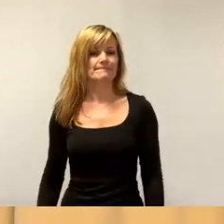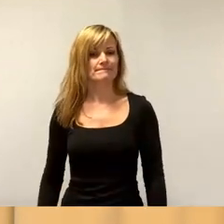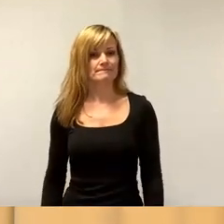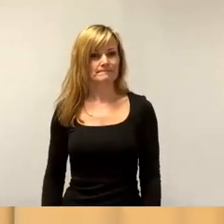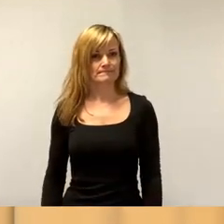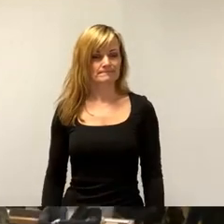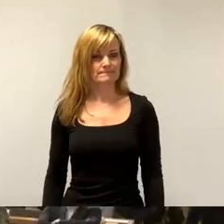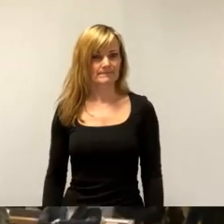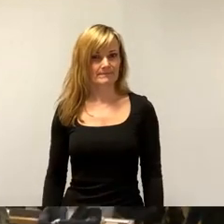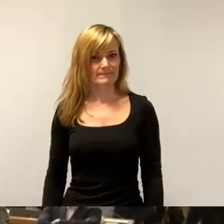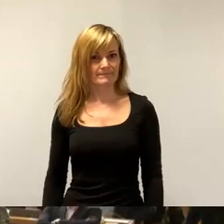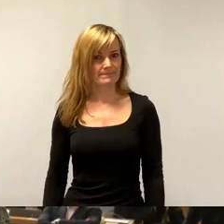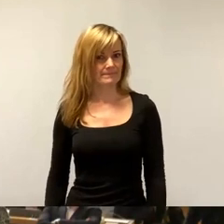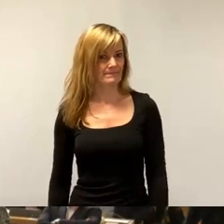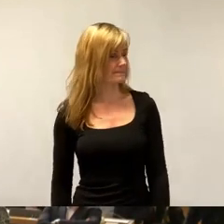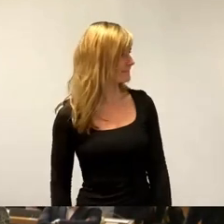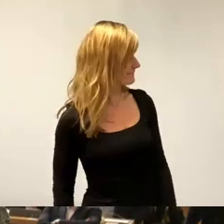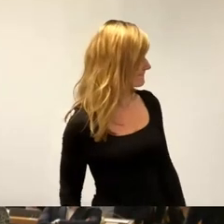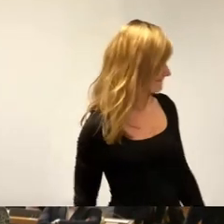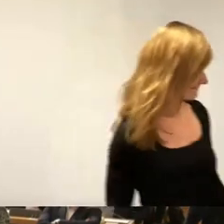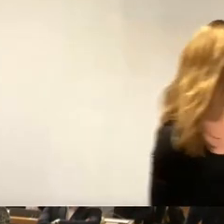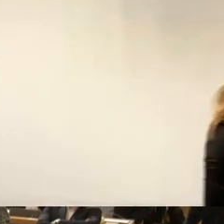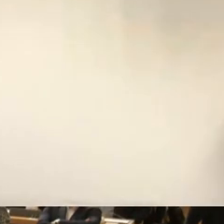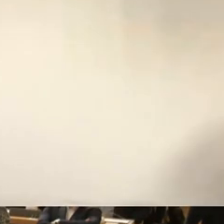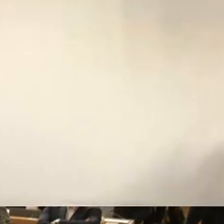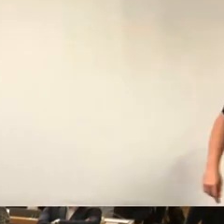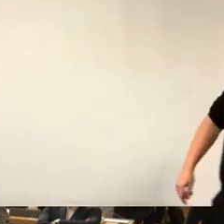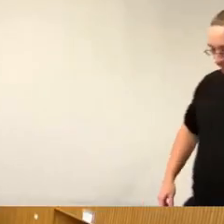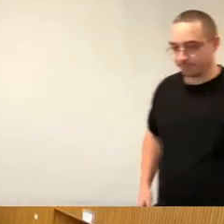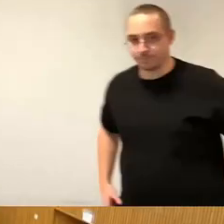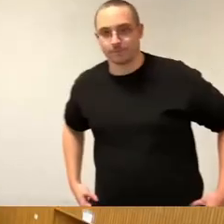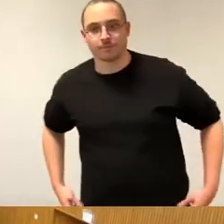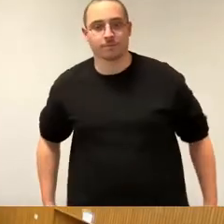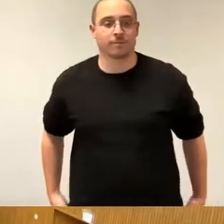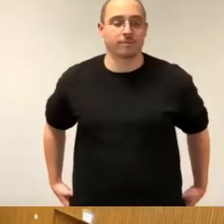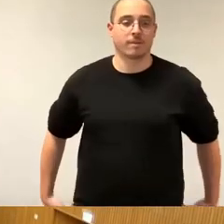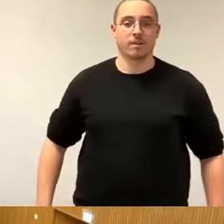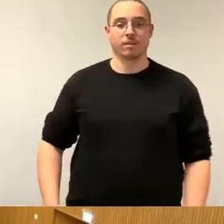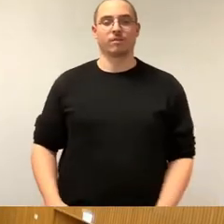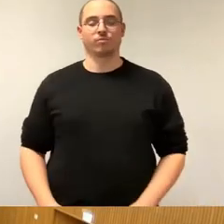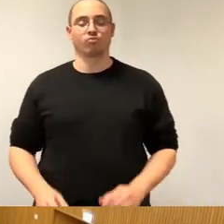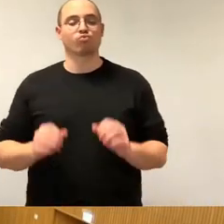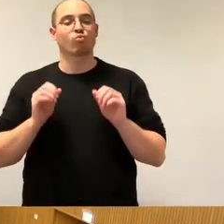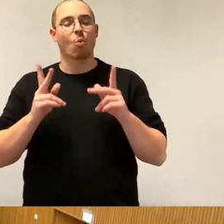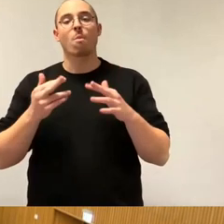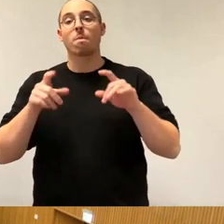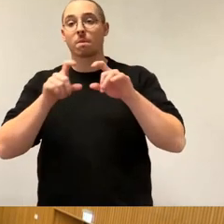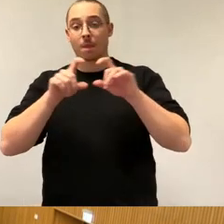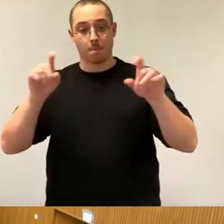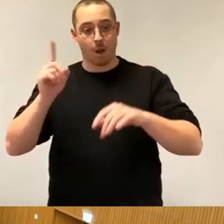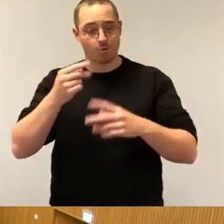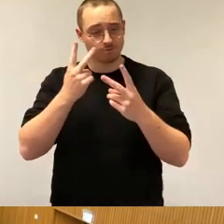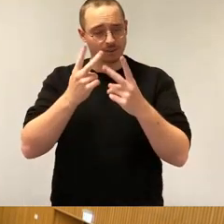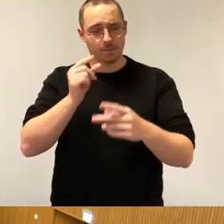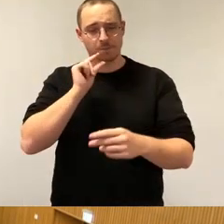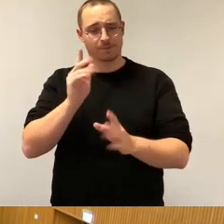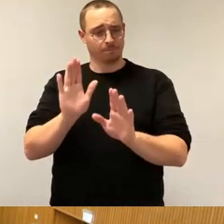Vielen Dank, Herr Bratzke. Und weil das Thema so wichtig ist, wollen wir es uns noch ein bisschen aufsparen, die begleitenden Anträge